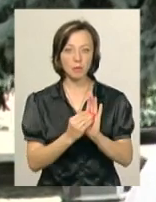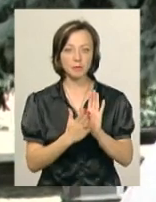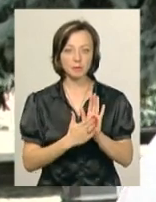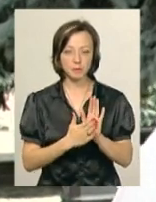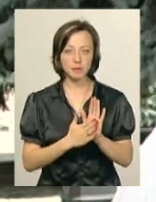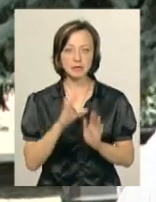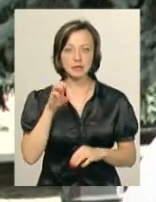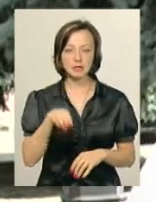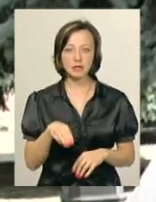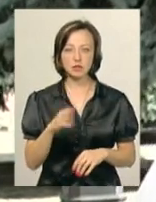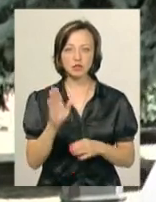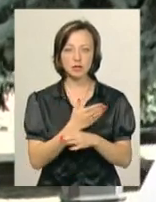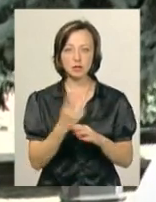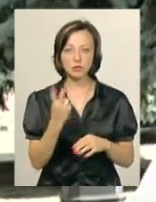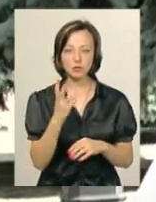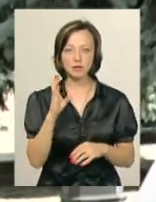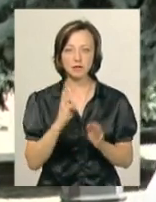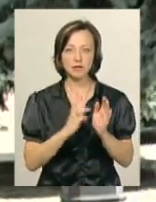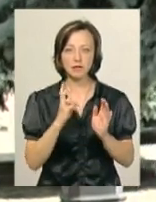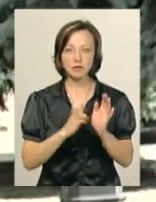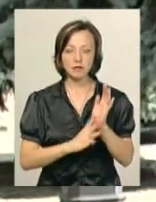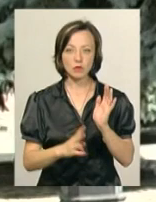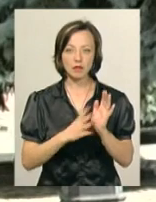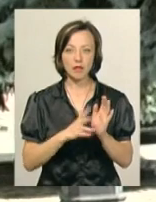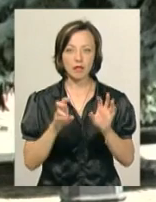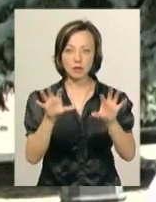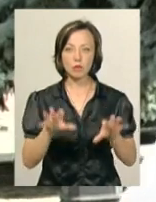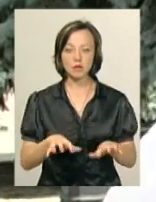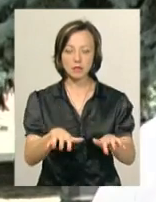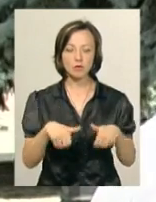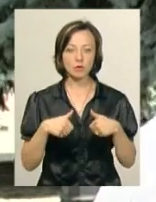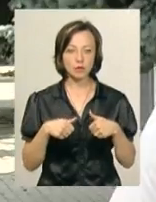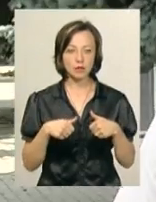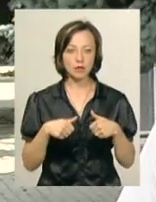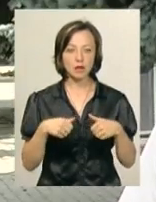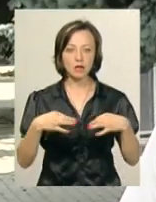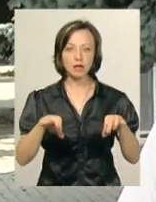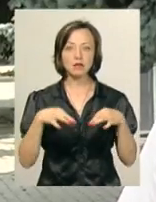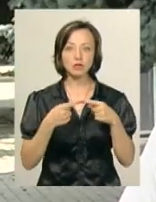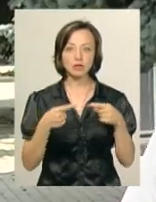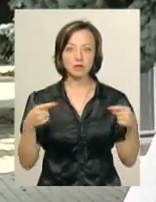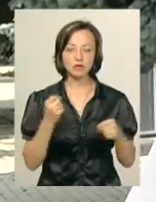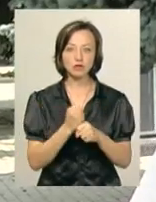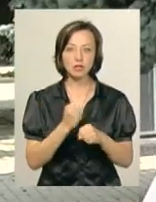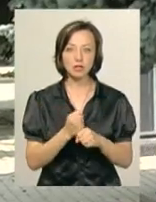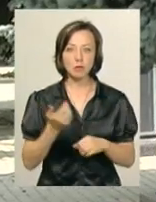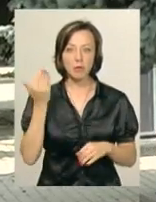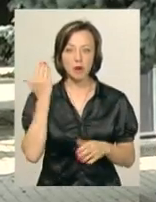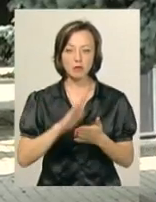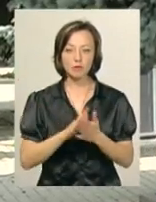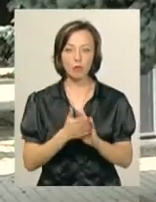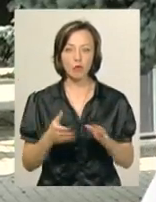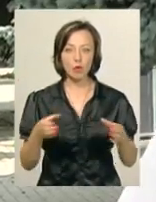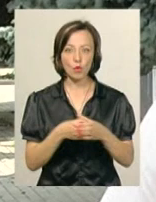статтю, це частина 2 статті 289, це незаконне заволодіння транспортних засобів, вчинене за попередні змови